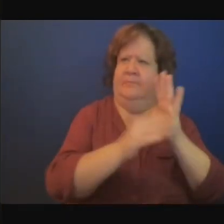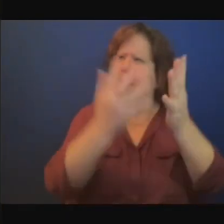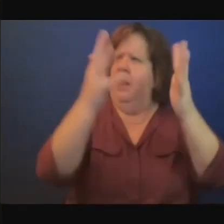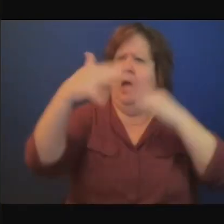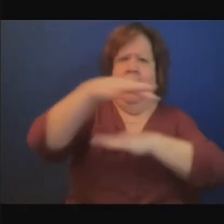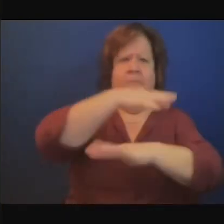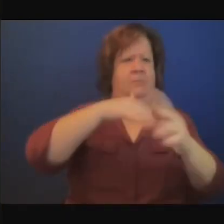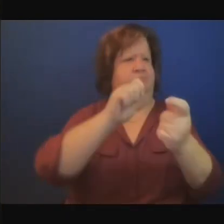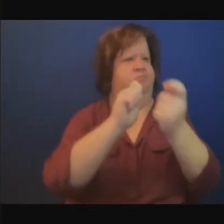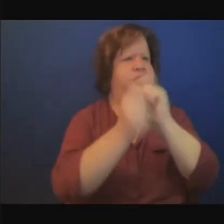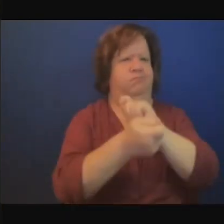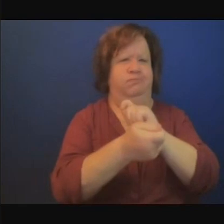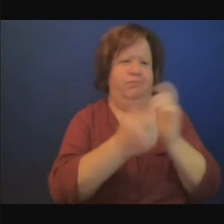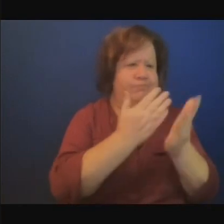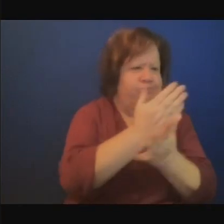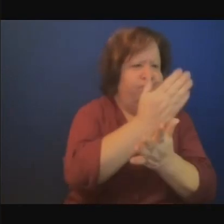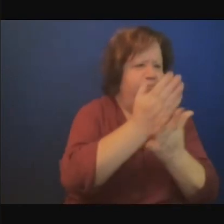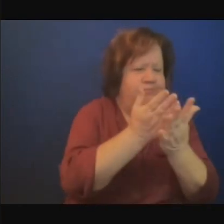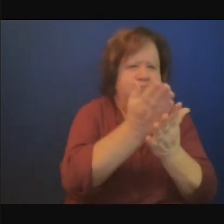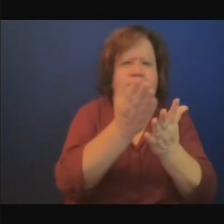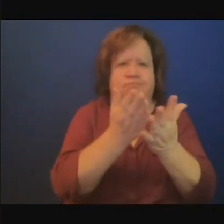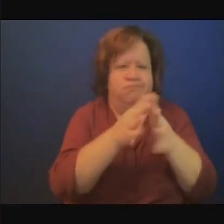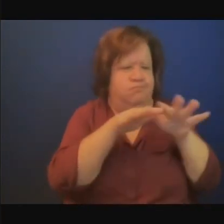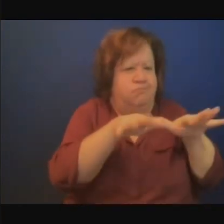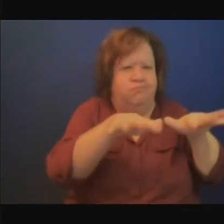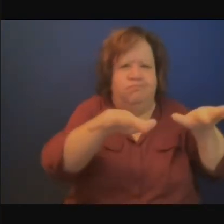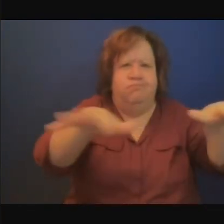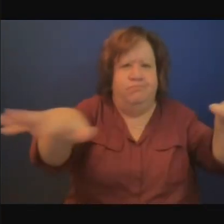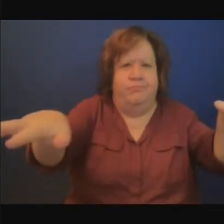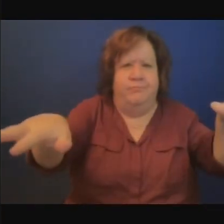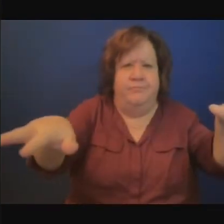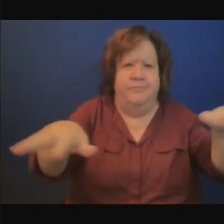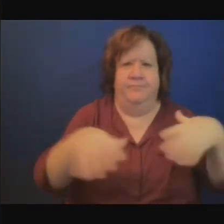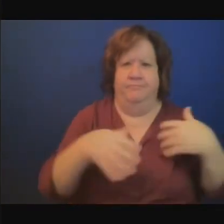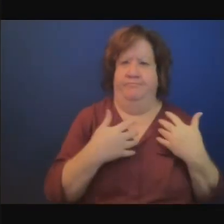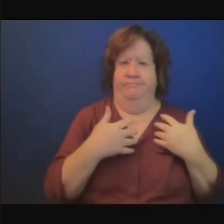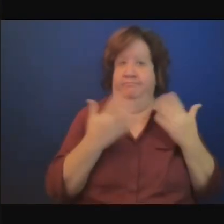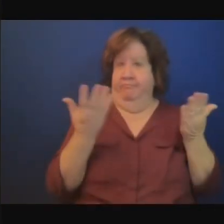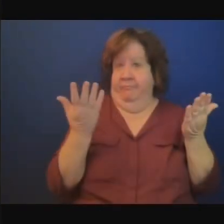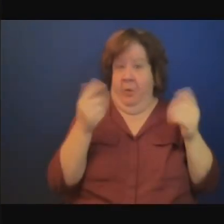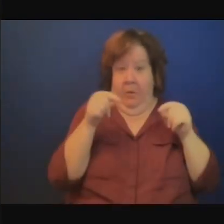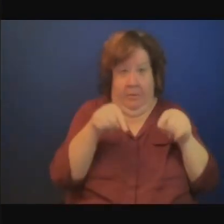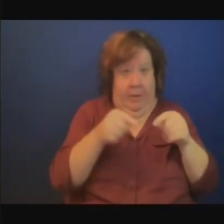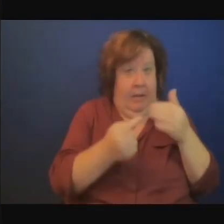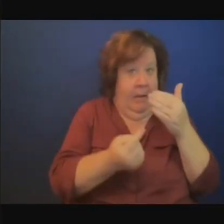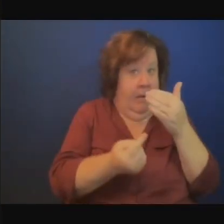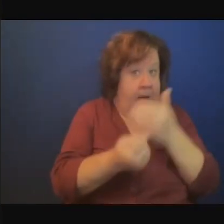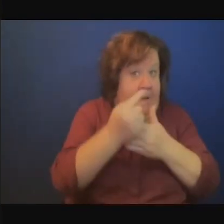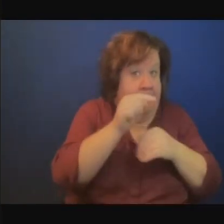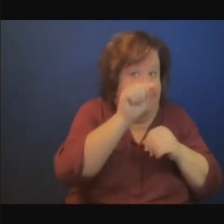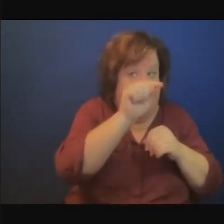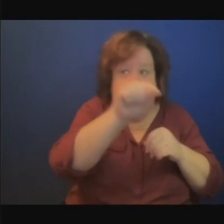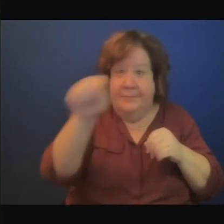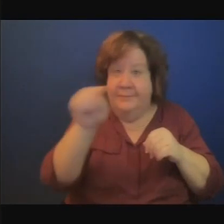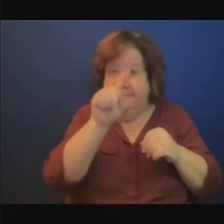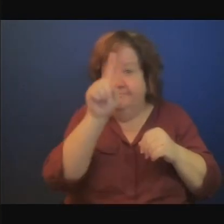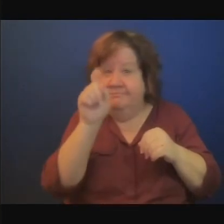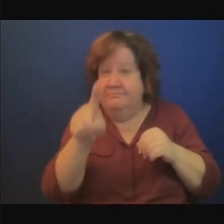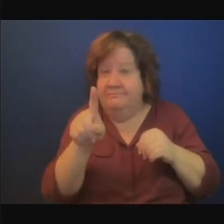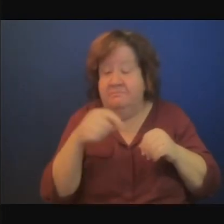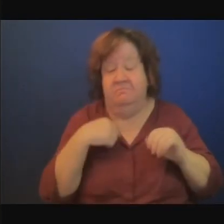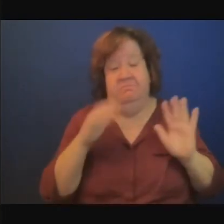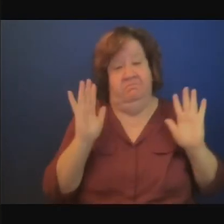'est de cela que l'on parle lorsque l'on parle des